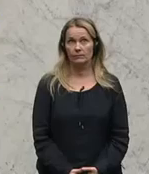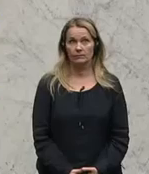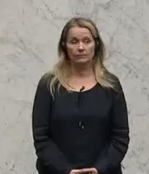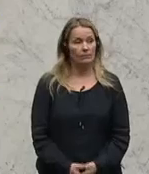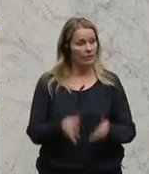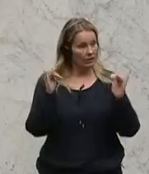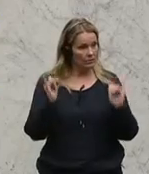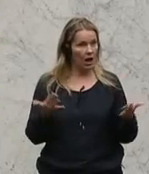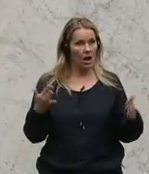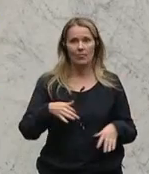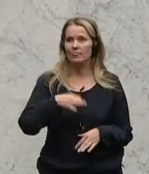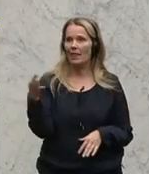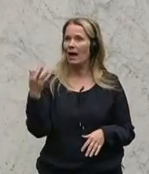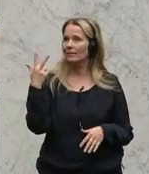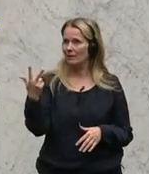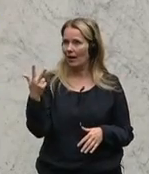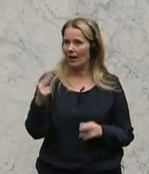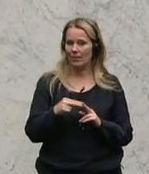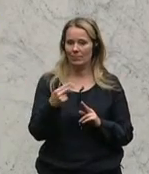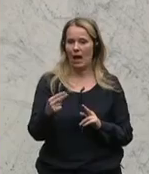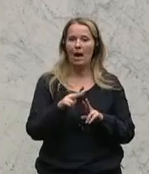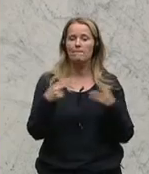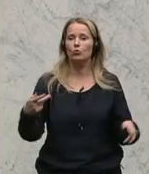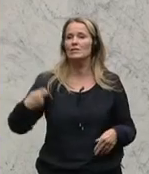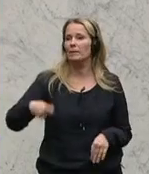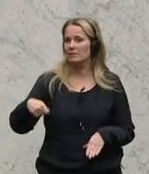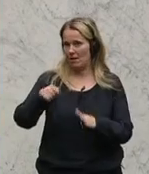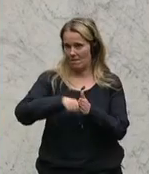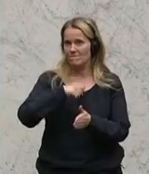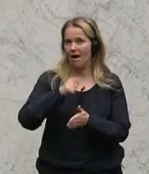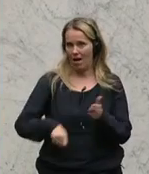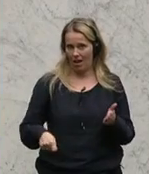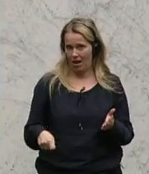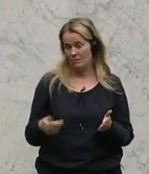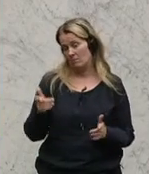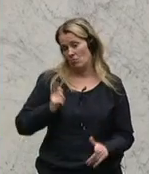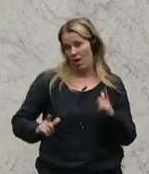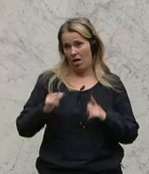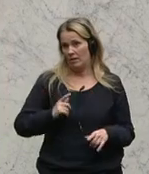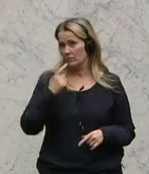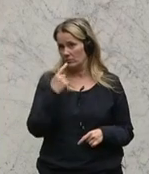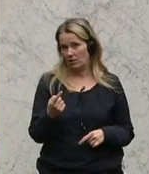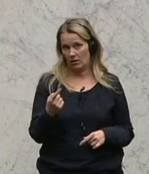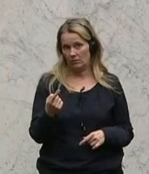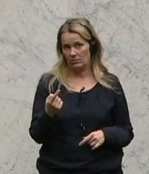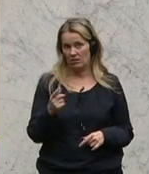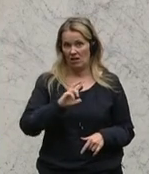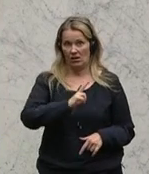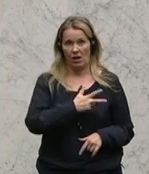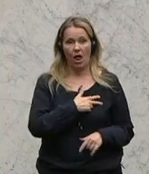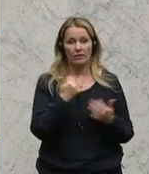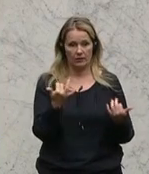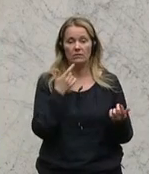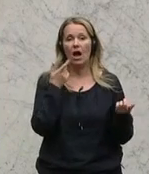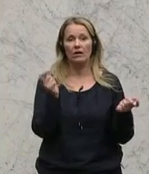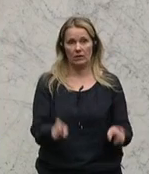Ja, Tag 3 nach der Bundespräsidentenwahl. Und ich muss leider sagen, wir sind in der Realität angekommen.